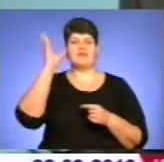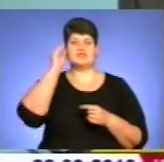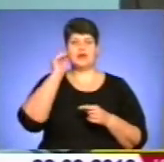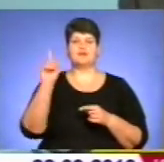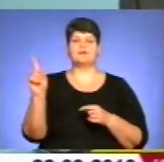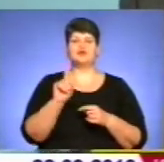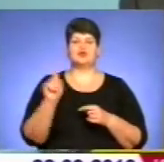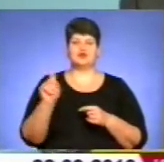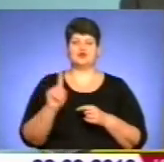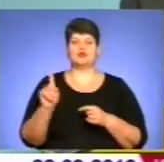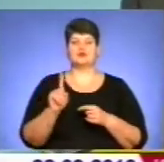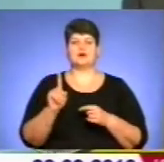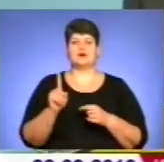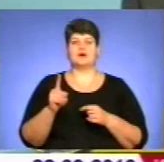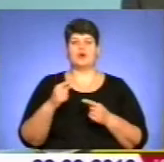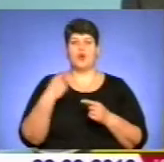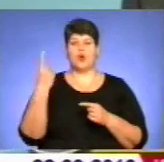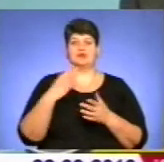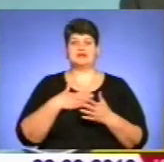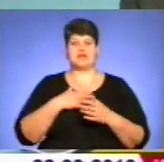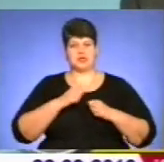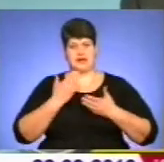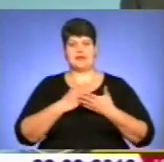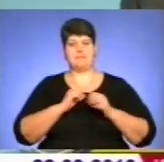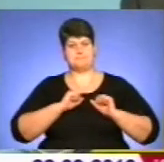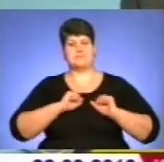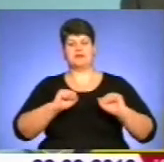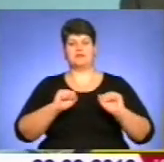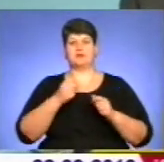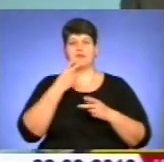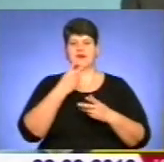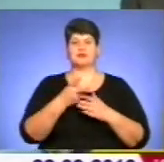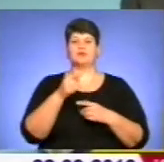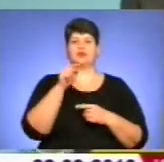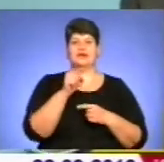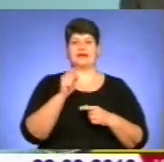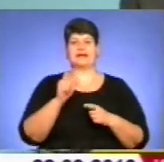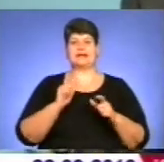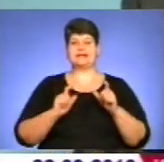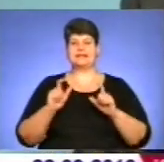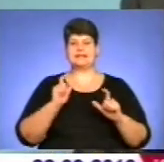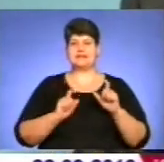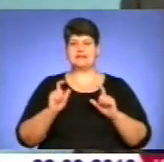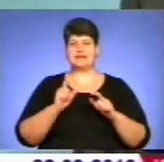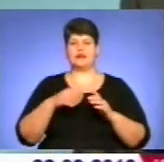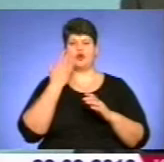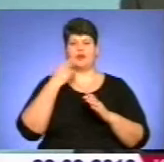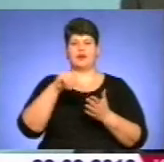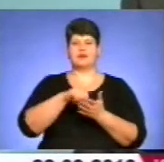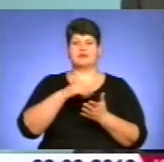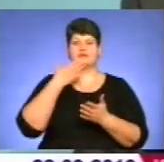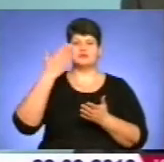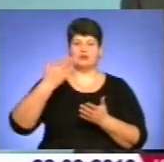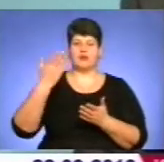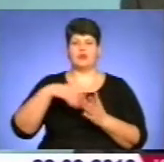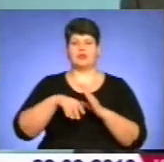область наша є патріотична, і це ми бачимо по тих засіданнях сесійних, про коли виступають депутати, і ті рішення, які